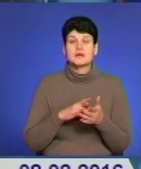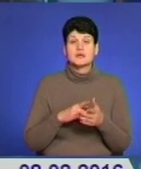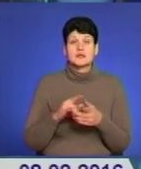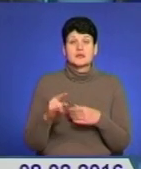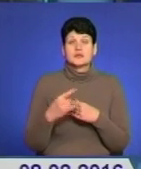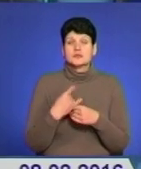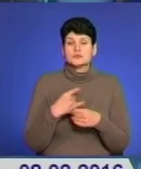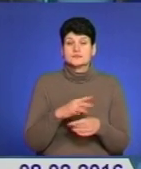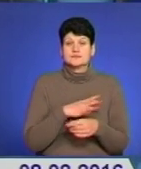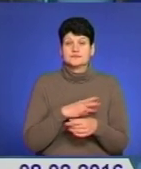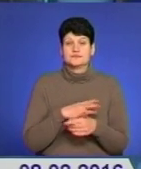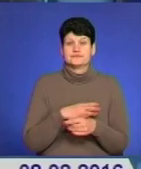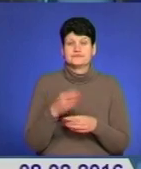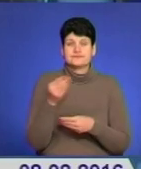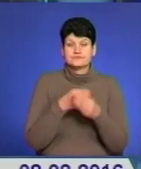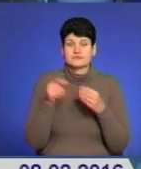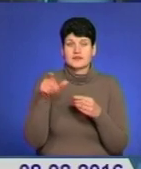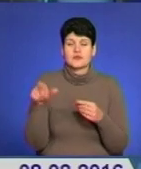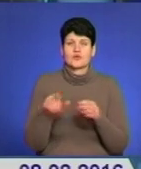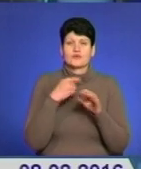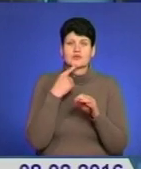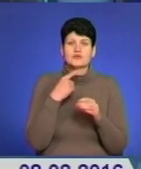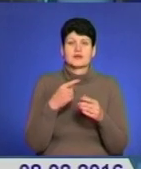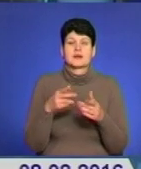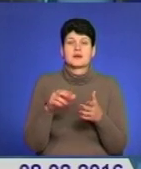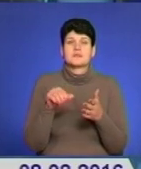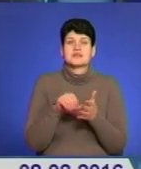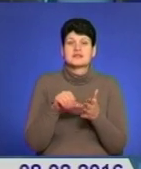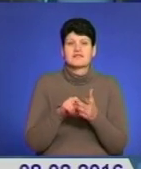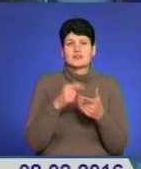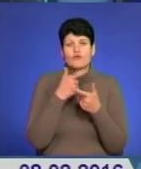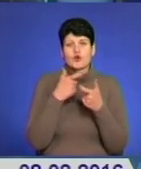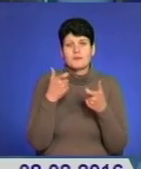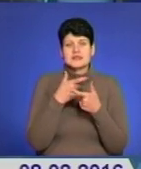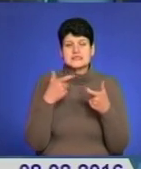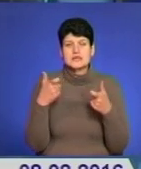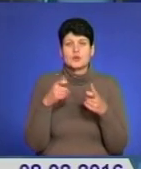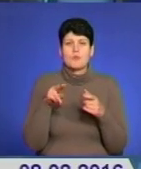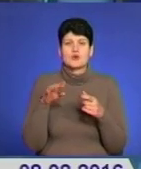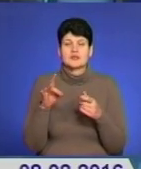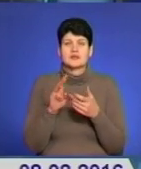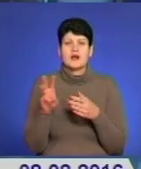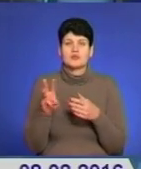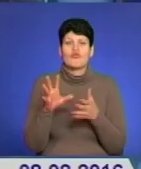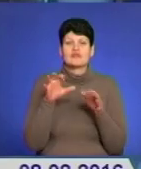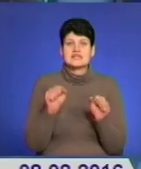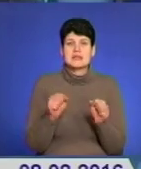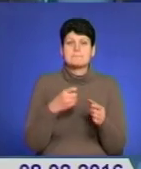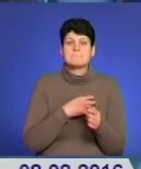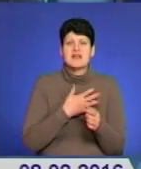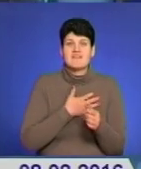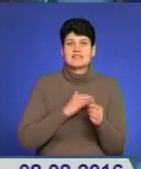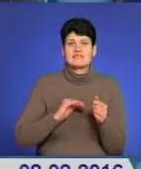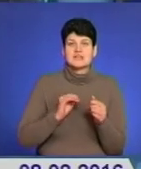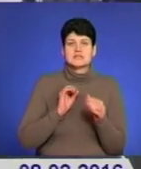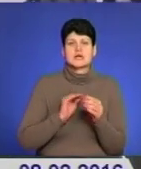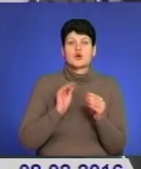спритного афериста. Той, представляючись працівником інформаційного інтернет-порталу, виманював кошти у власників приватних фірм за розміщення реклами на